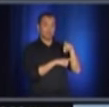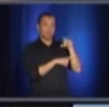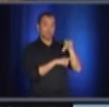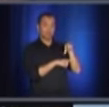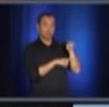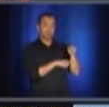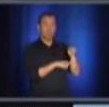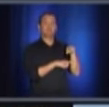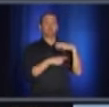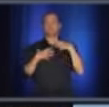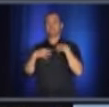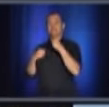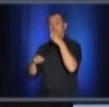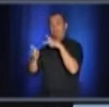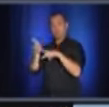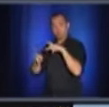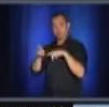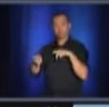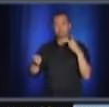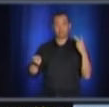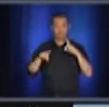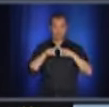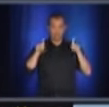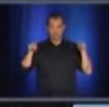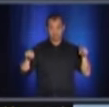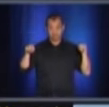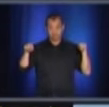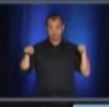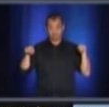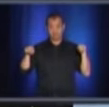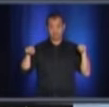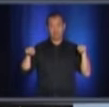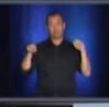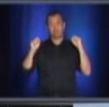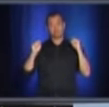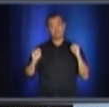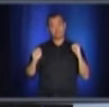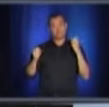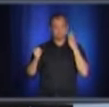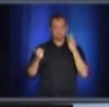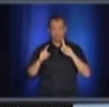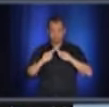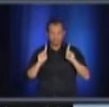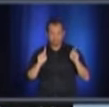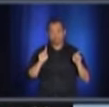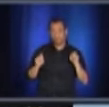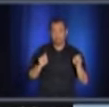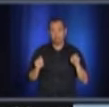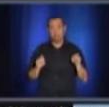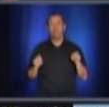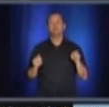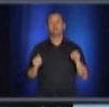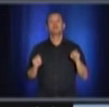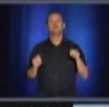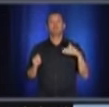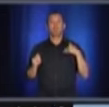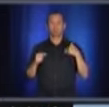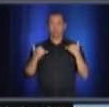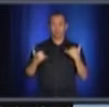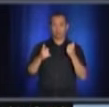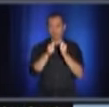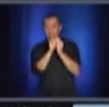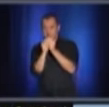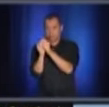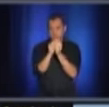avoir certaines différences. Les gens, il qu'ils comprennent que la principale raison pour laquelle on fait ces ajustements-là, ce